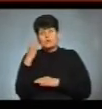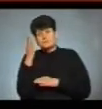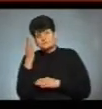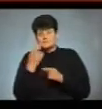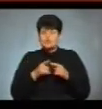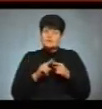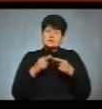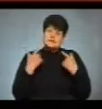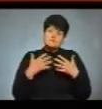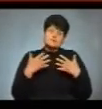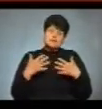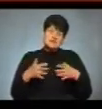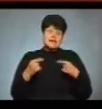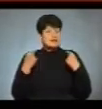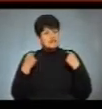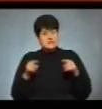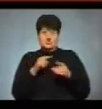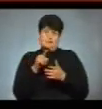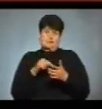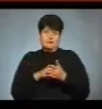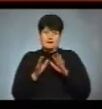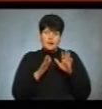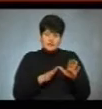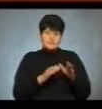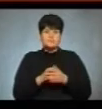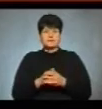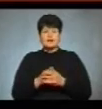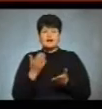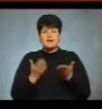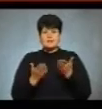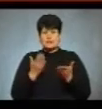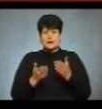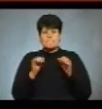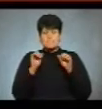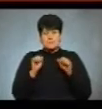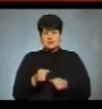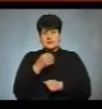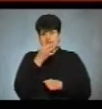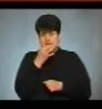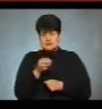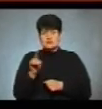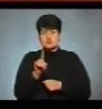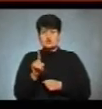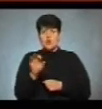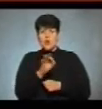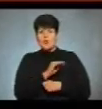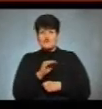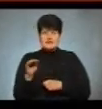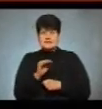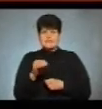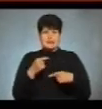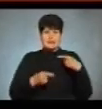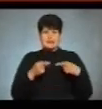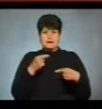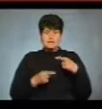скажімо так, інше питання. От, але, можна сказати, що офіційних у нас дебатів,